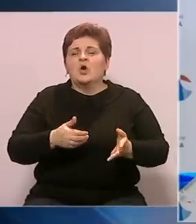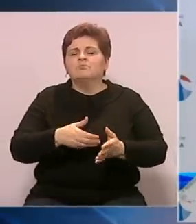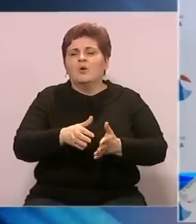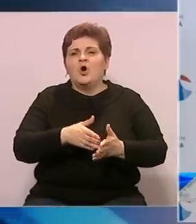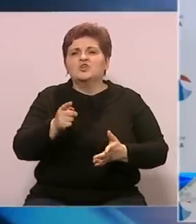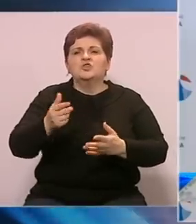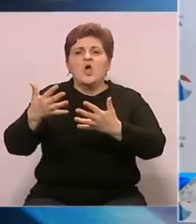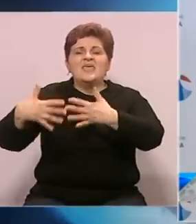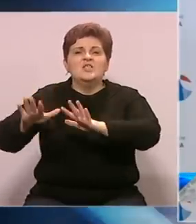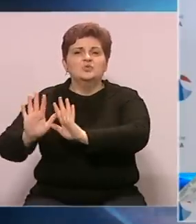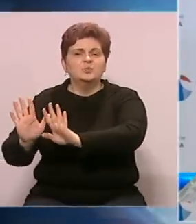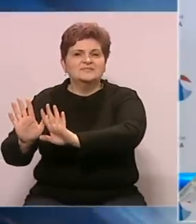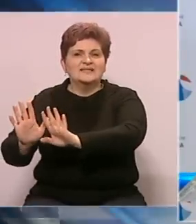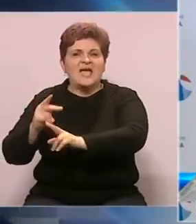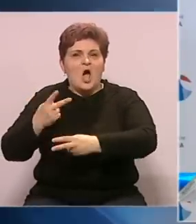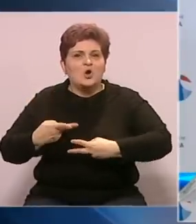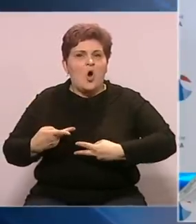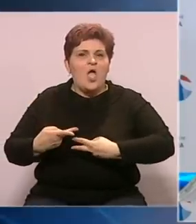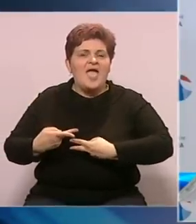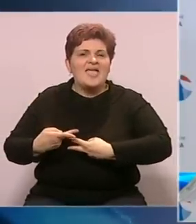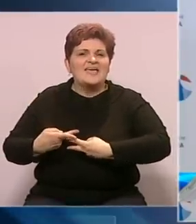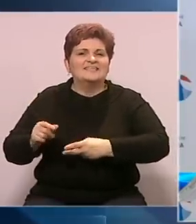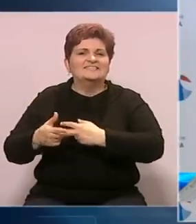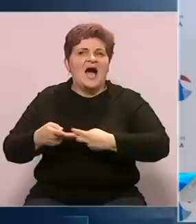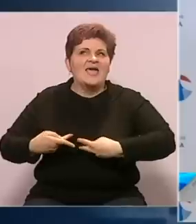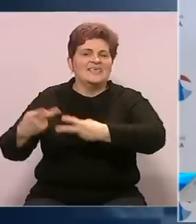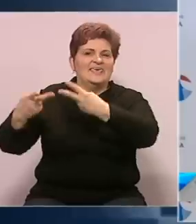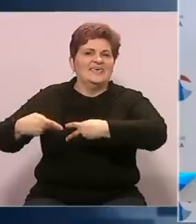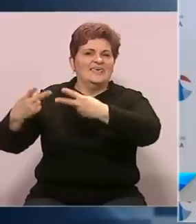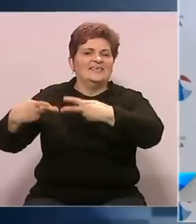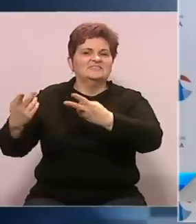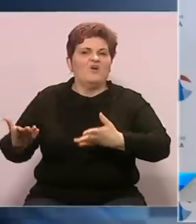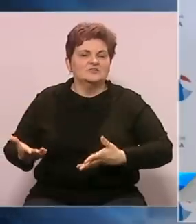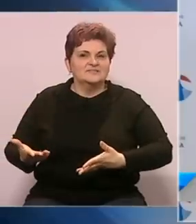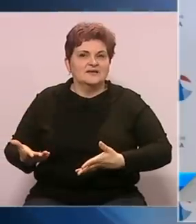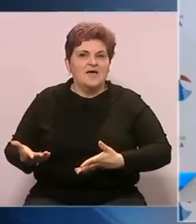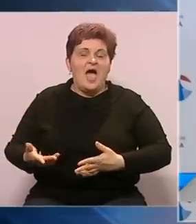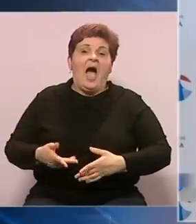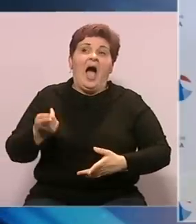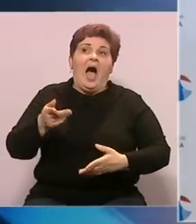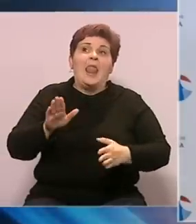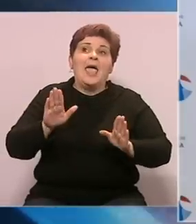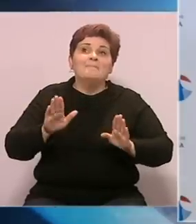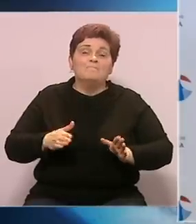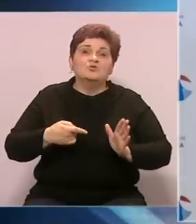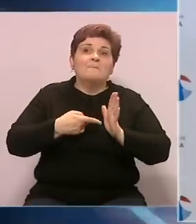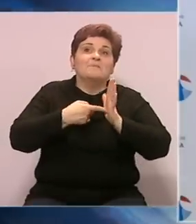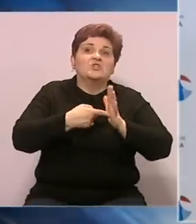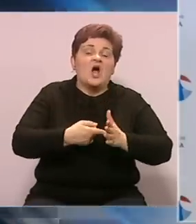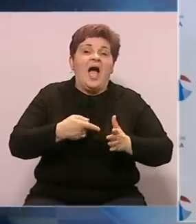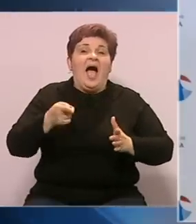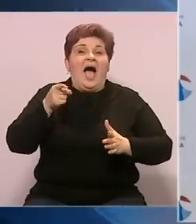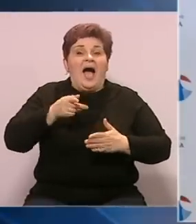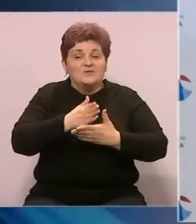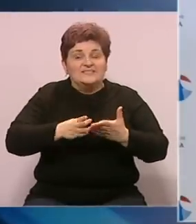roba industrijska koja je izlozno, da kažem, za izlozno orijentizana preduzeća, ali može se to predoćiti na način ako se